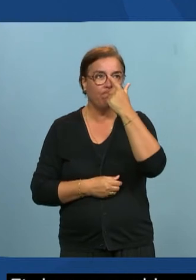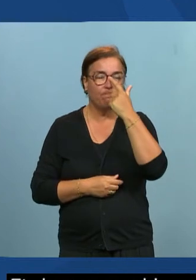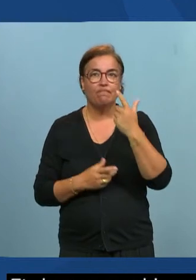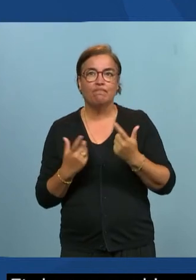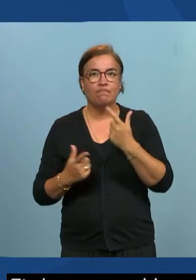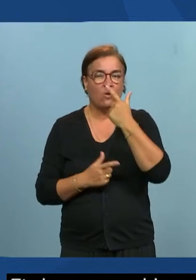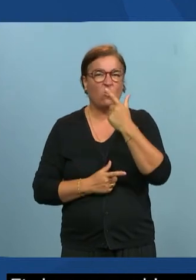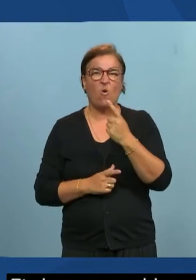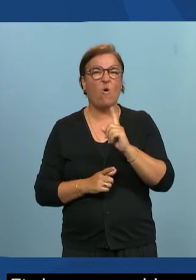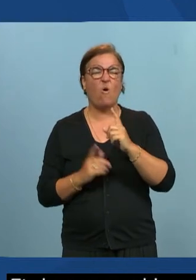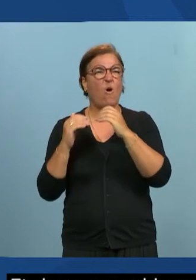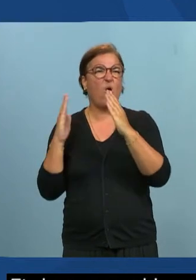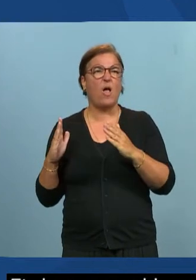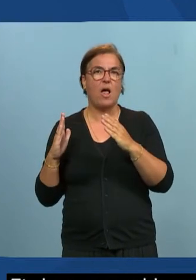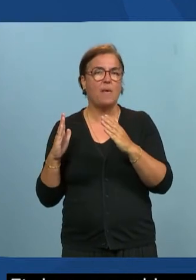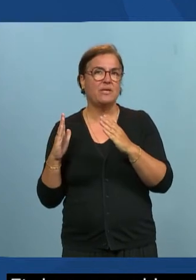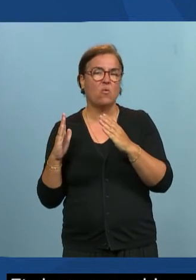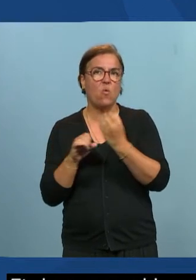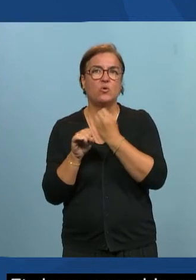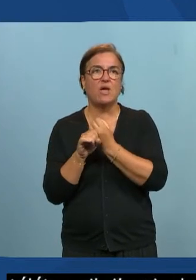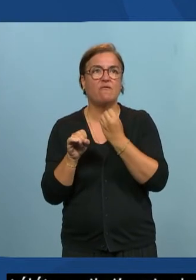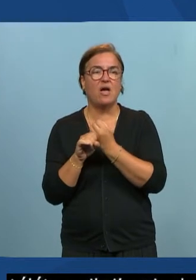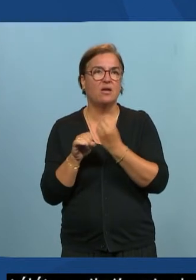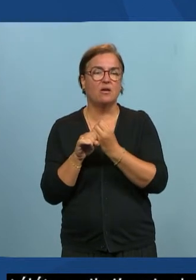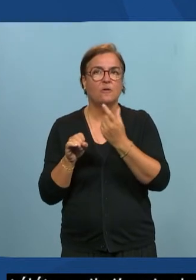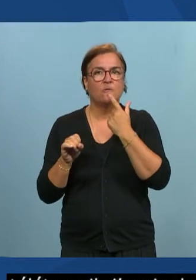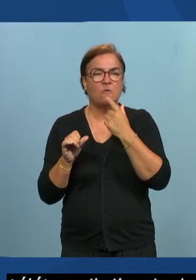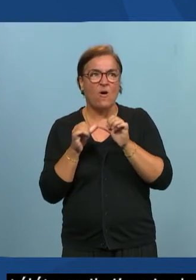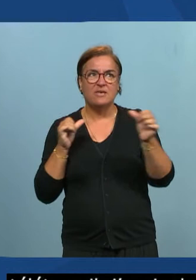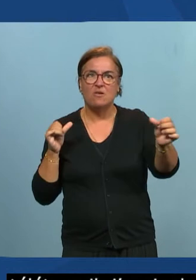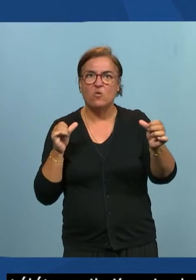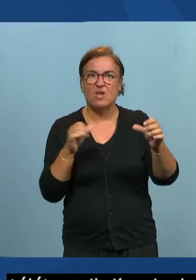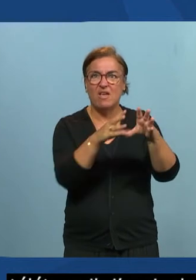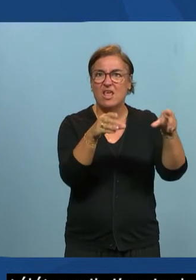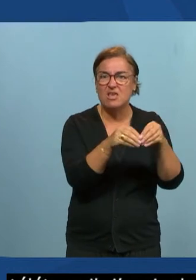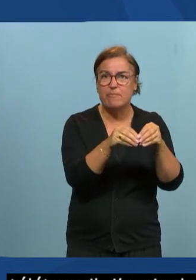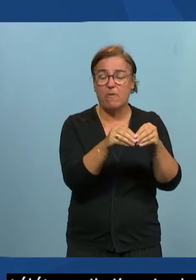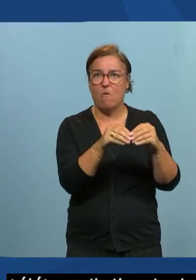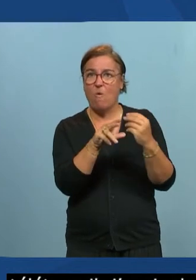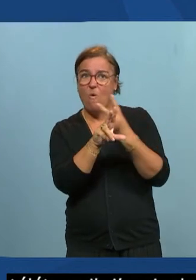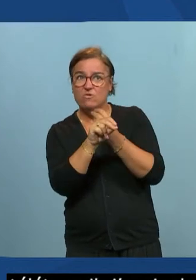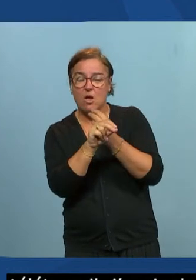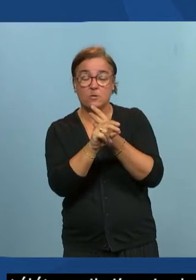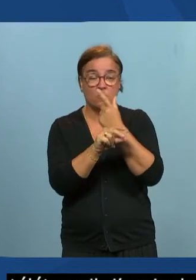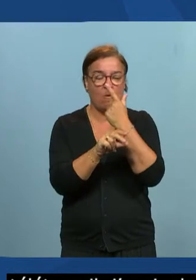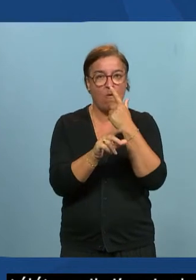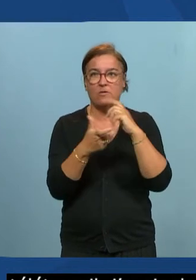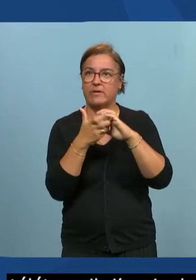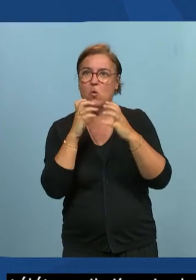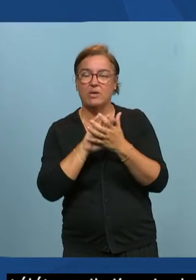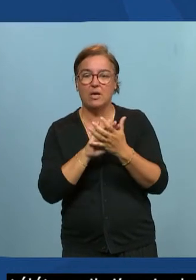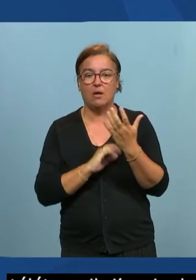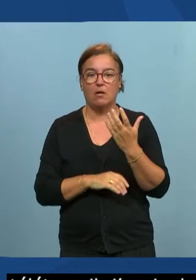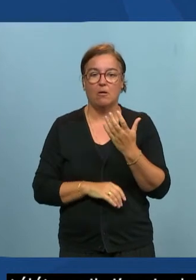le télétravail signifiait mon équipe à distance et en vidéo et on le sait bien en vidéo